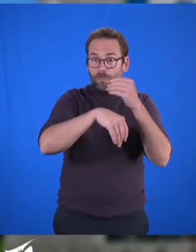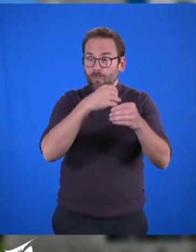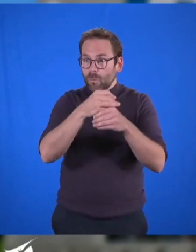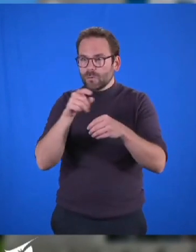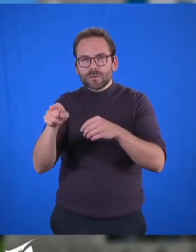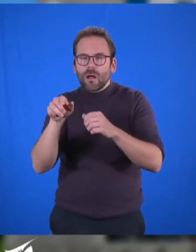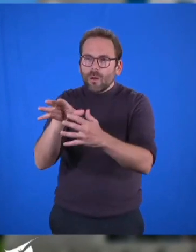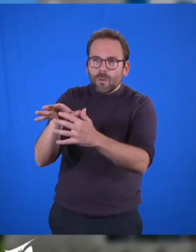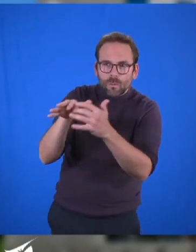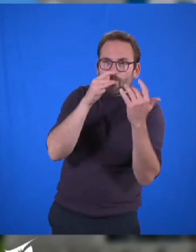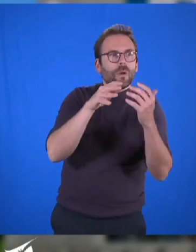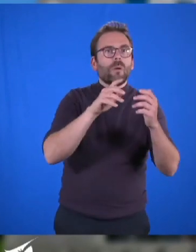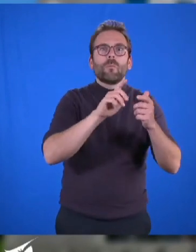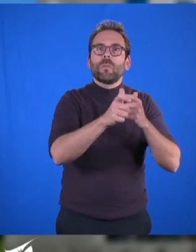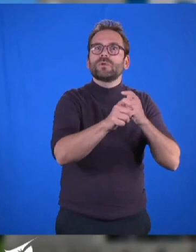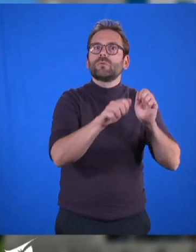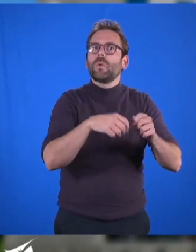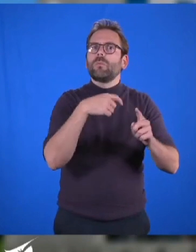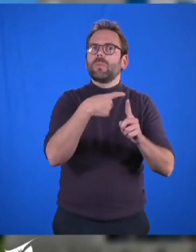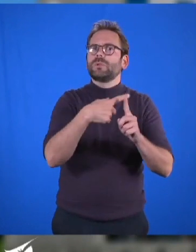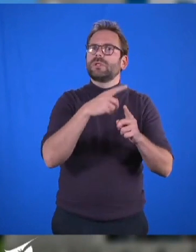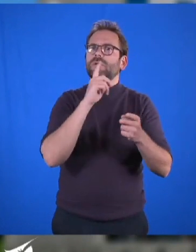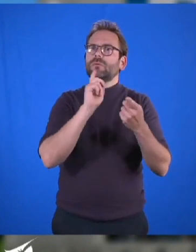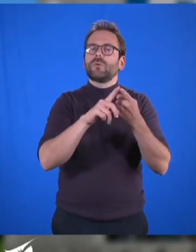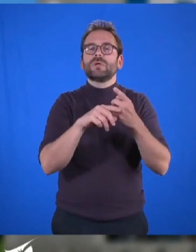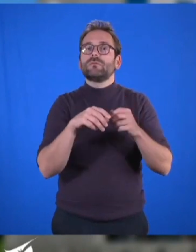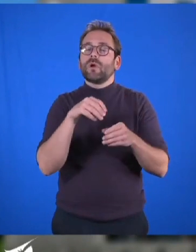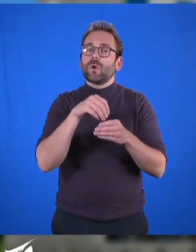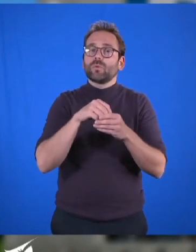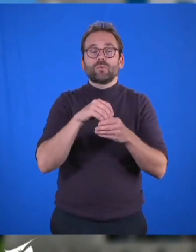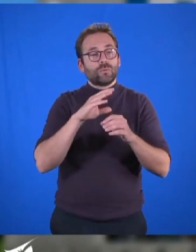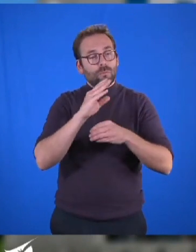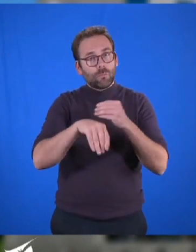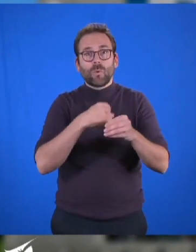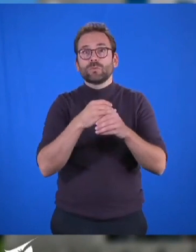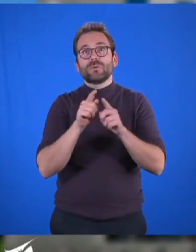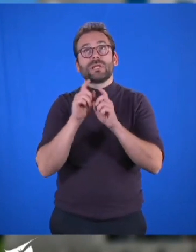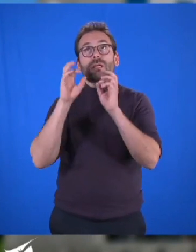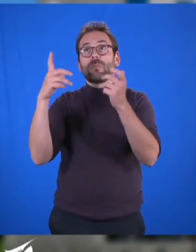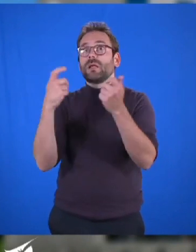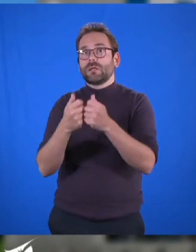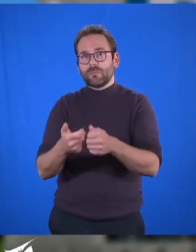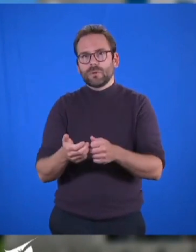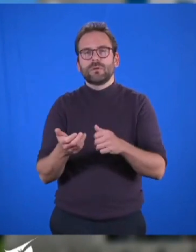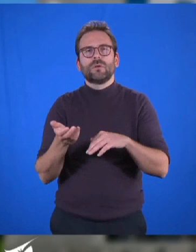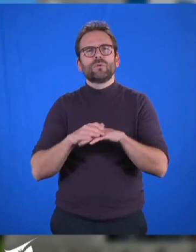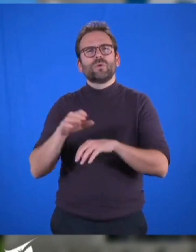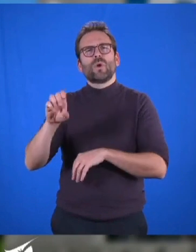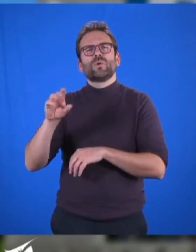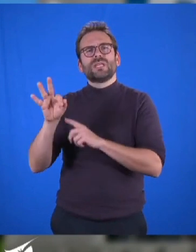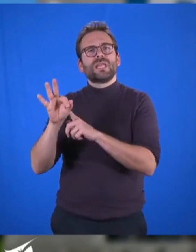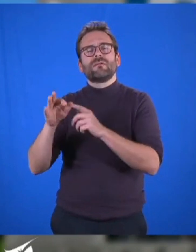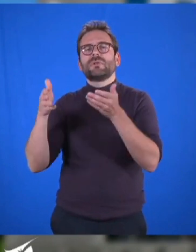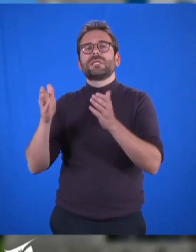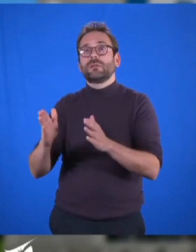de mettre en œuvre ce processus vertueux pour les ressources de la planète et bon pour le climat. La décision d'EDF, comme je